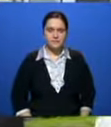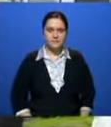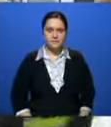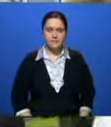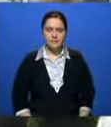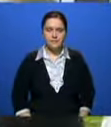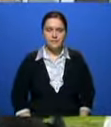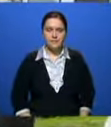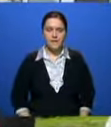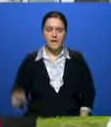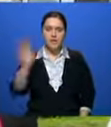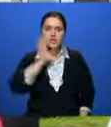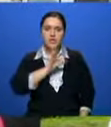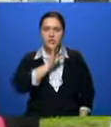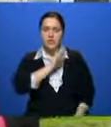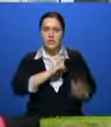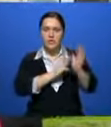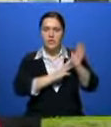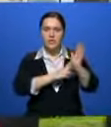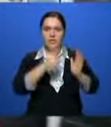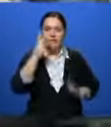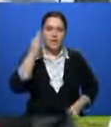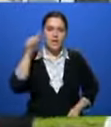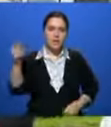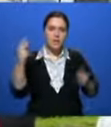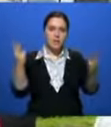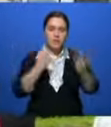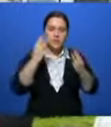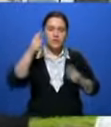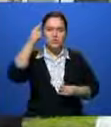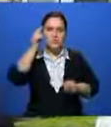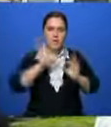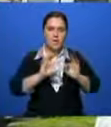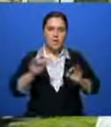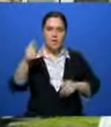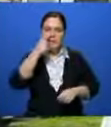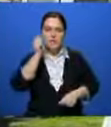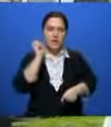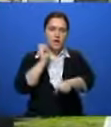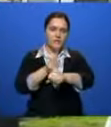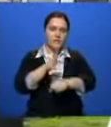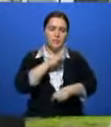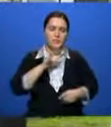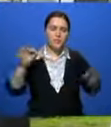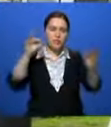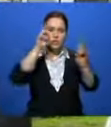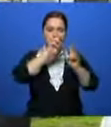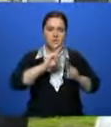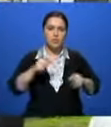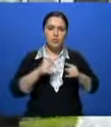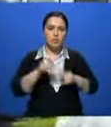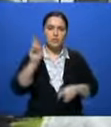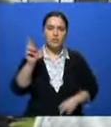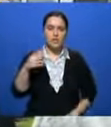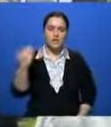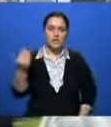Эта женщина 82-х лет, из-за которой произошел пожар. Так говорят. Ее недавно отсюда выселили. Никто не знает точно, кто она